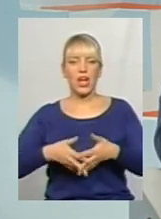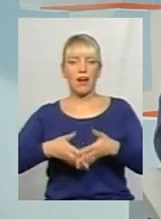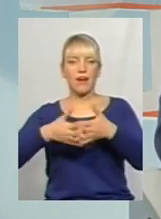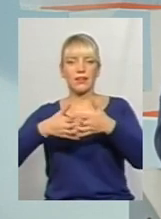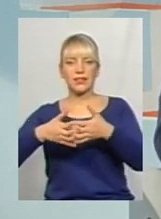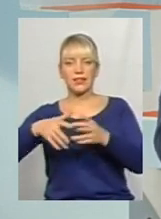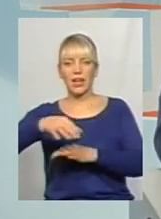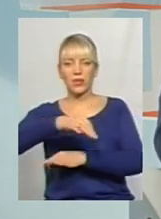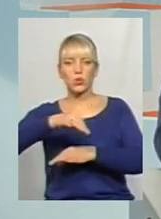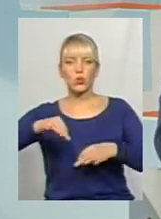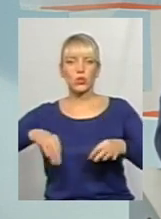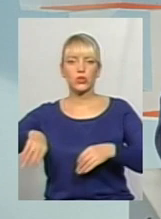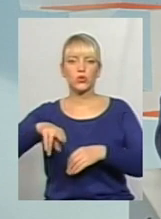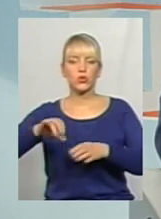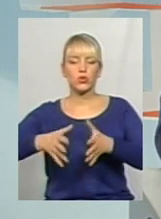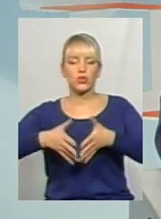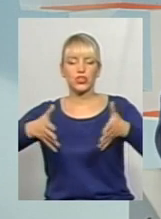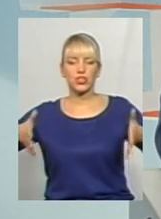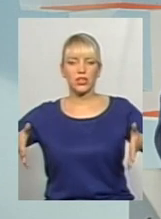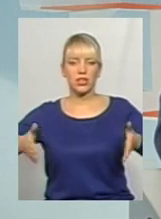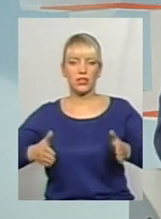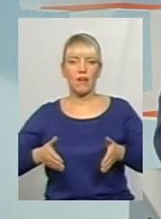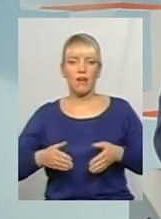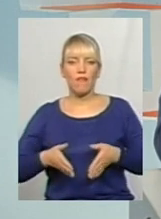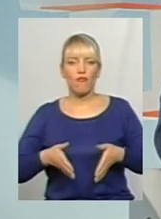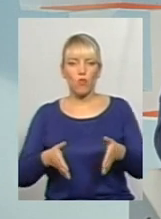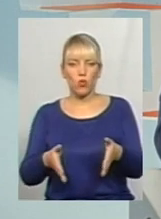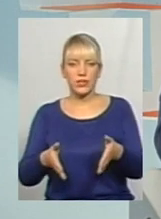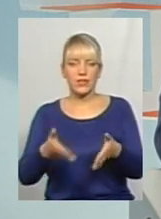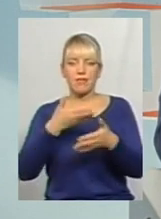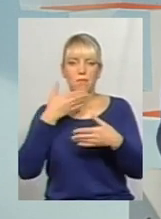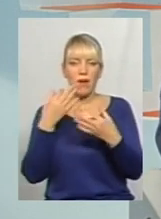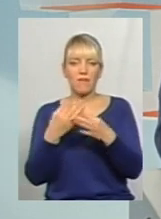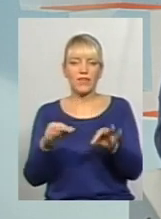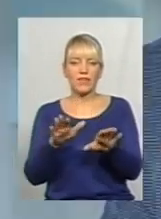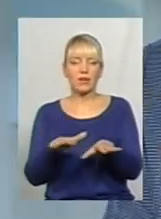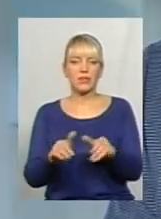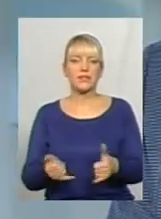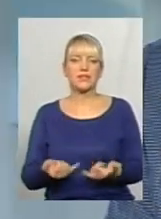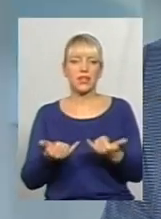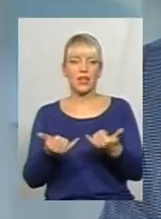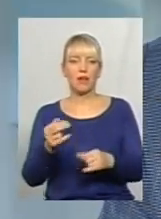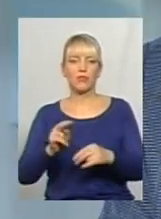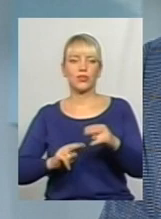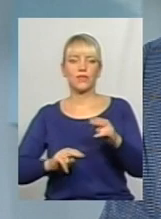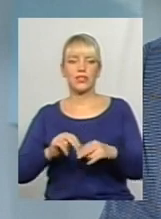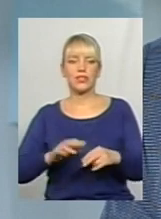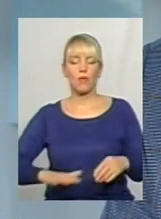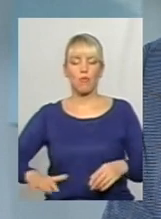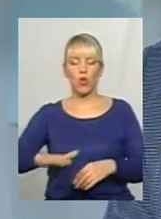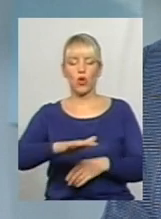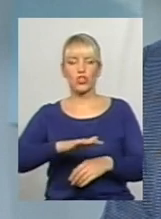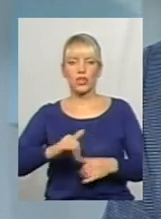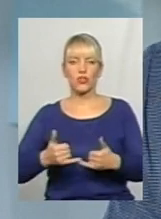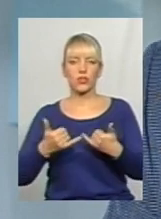щодо розширення вулиць. Немає місць, вільних місць для будівництва, площадок для